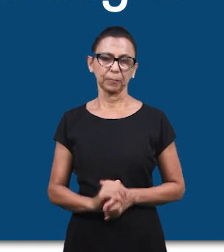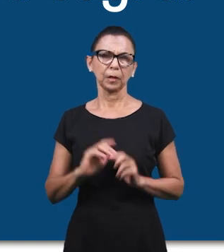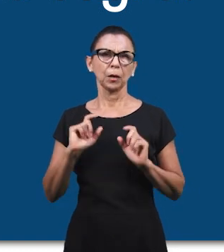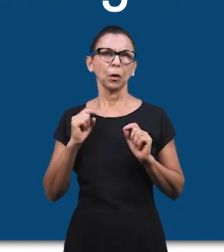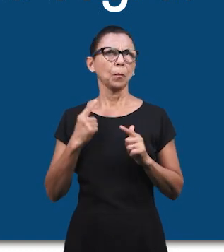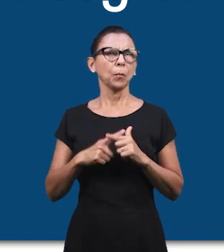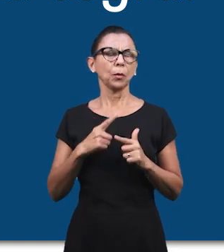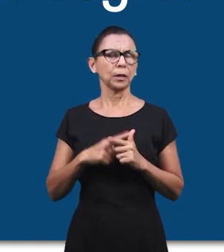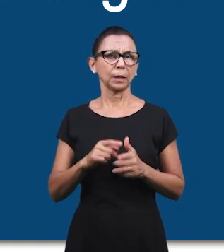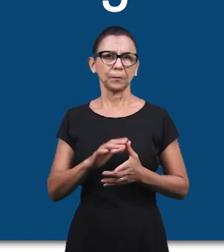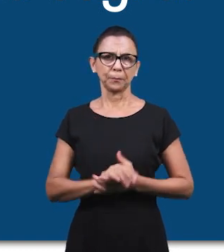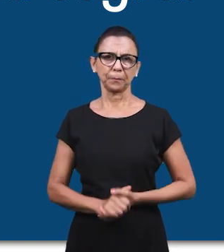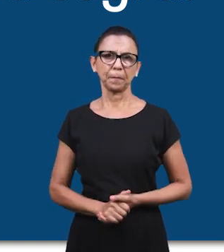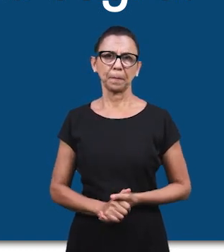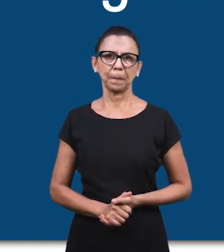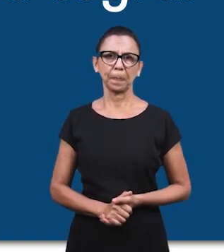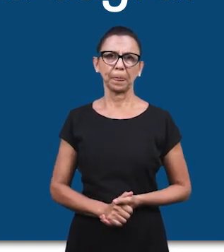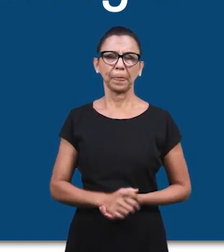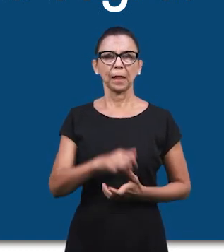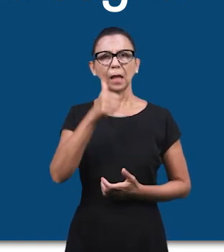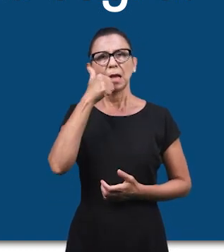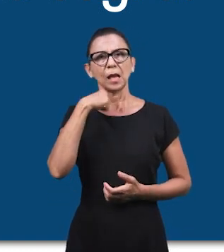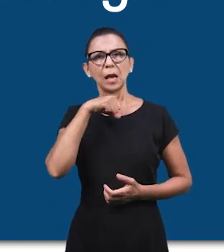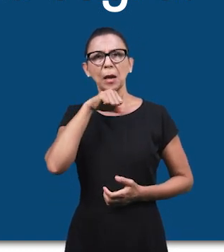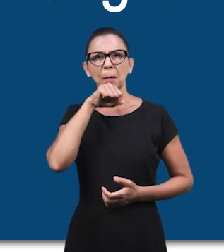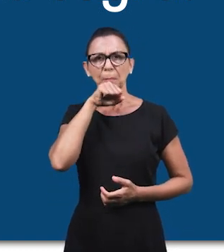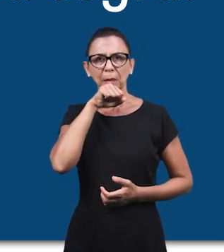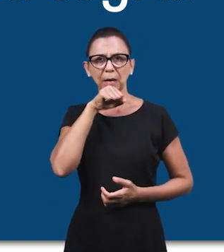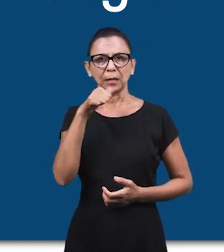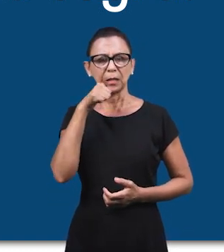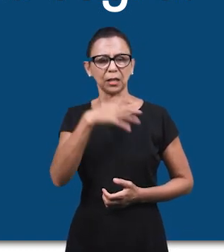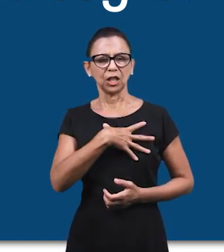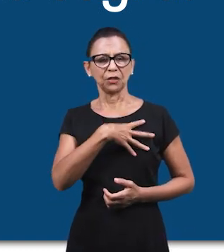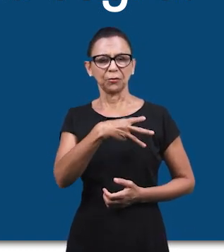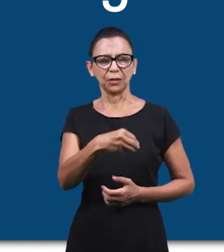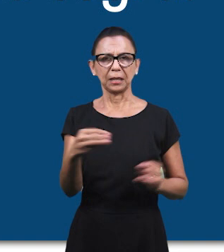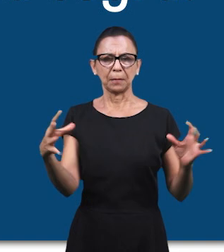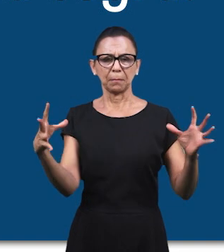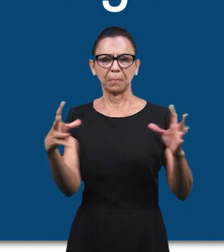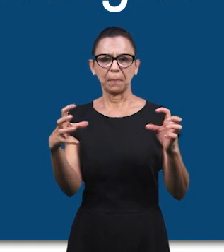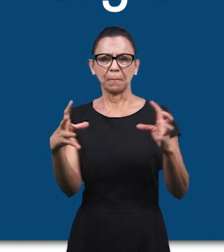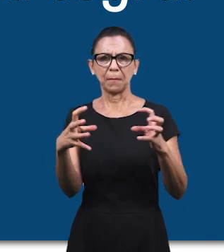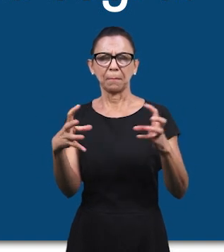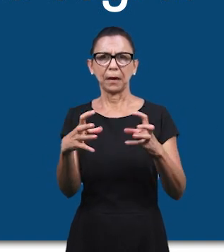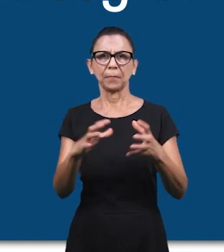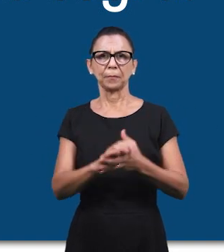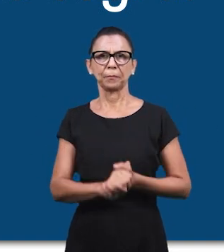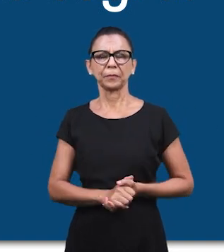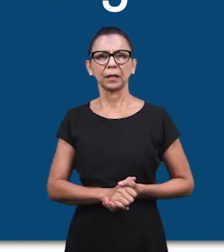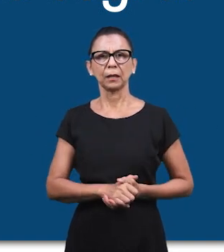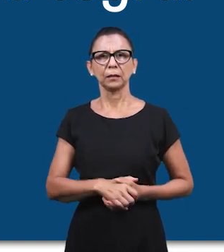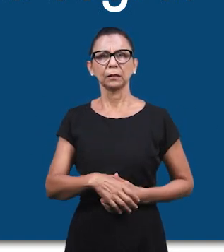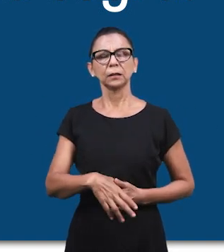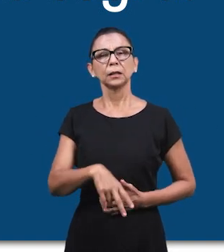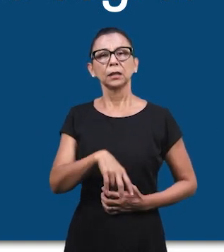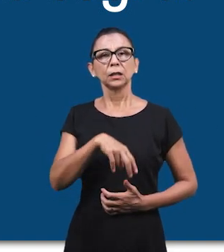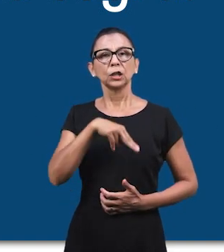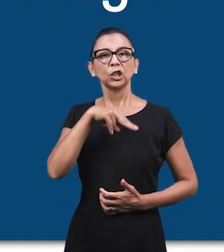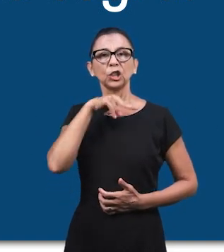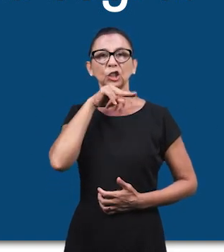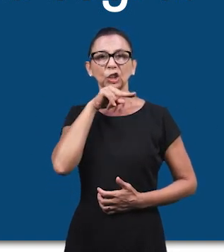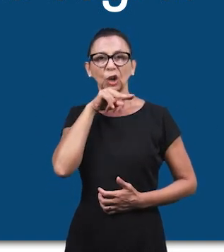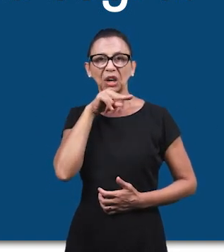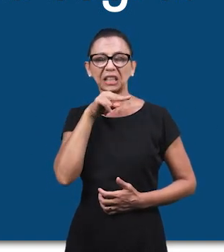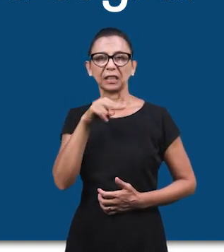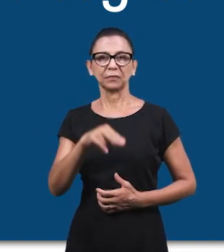Отец будет против сына. Сын против отца. Мать против дочери. Дочь против матери. Свекровь против невестки. Своя невестка